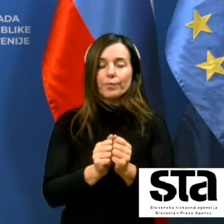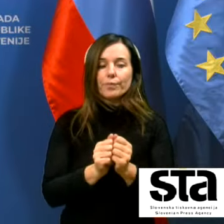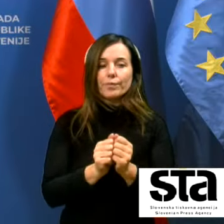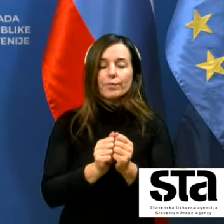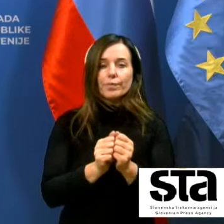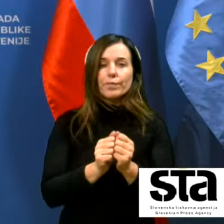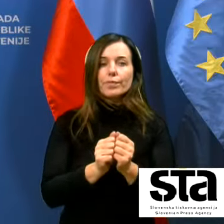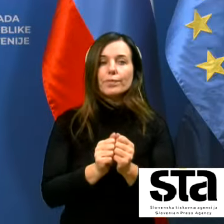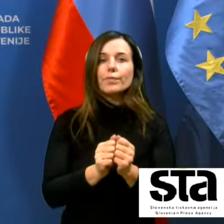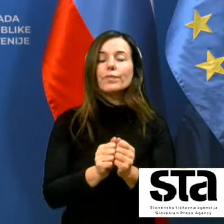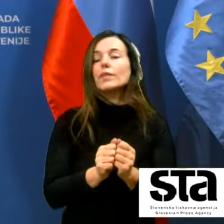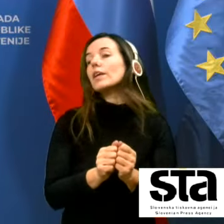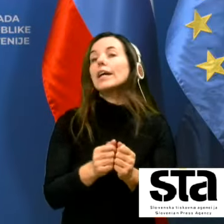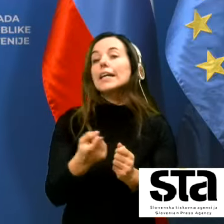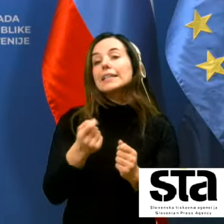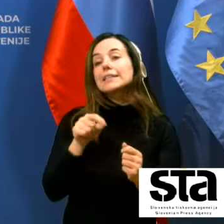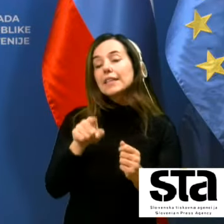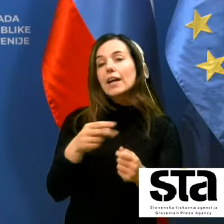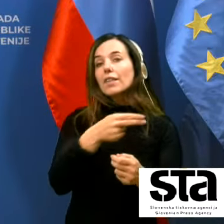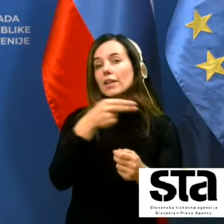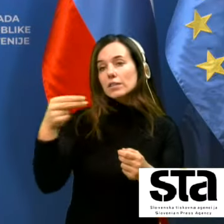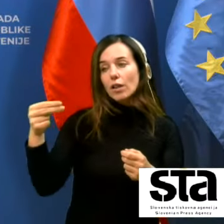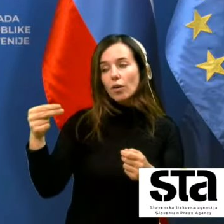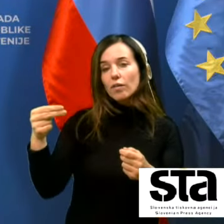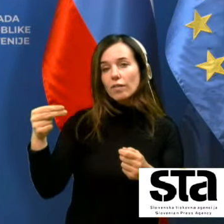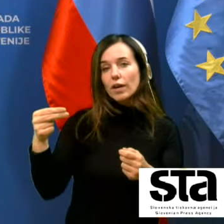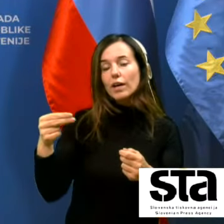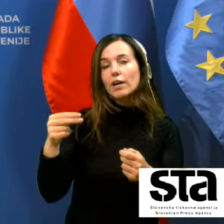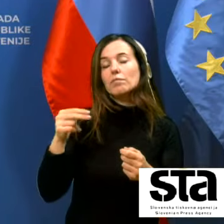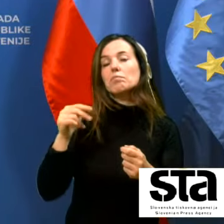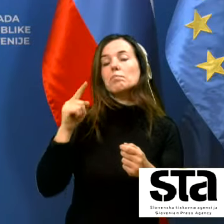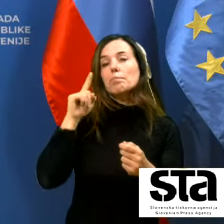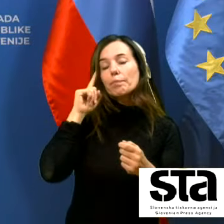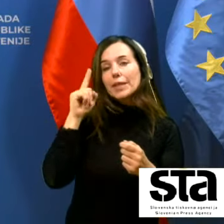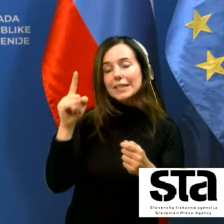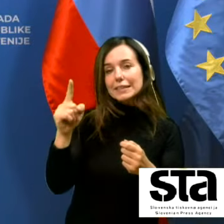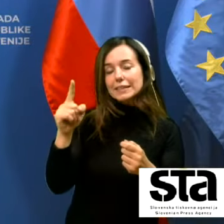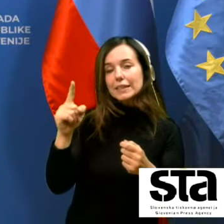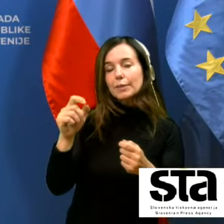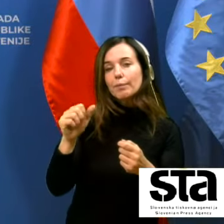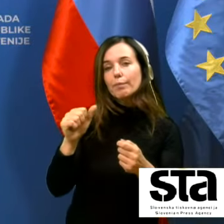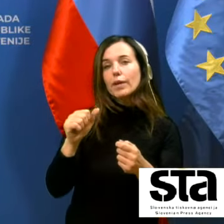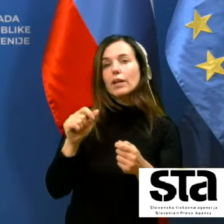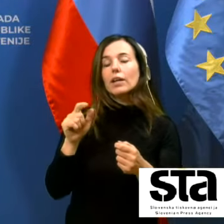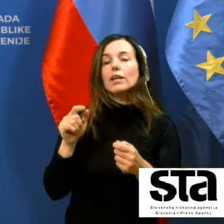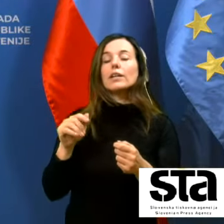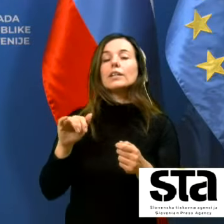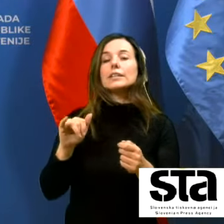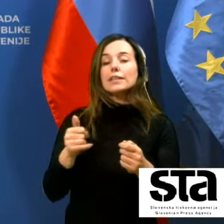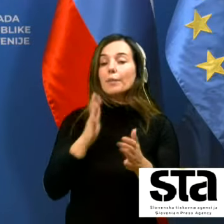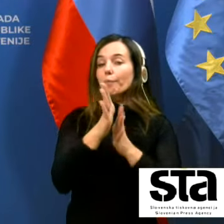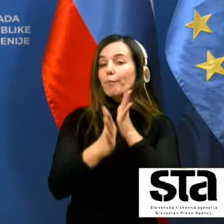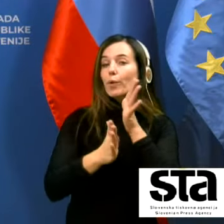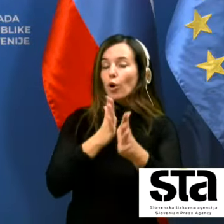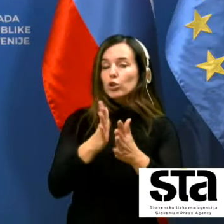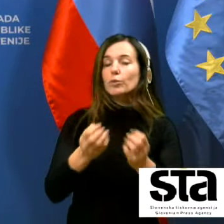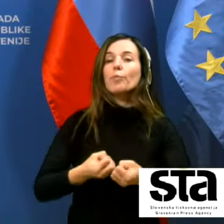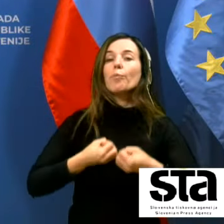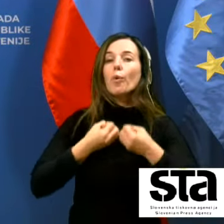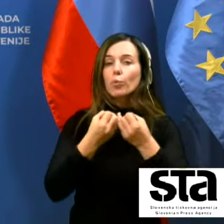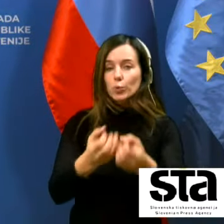zdaj iz tega naslova svede je moje mnenje da tem prošnjam in pobudam